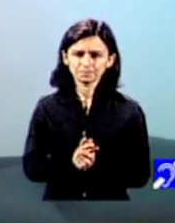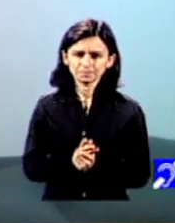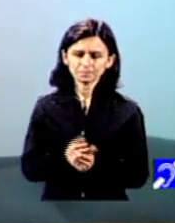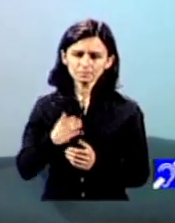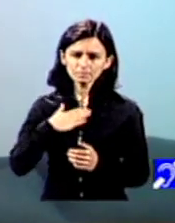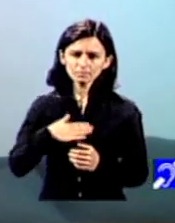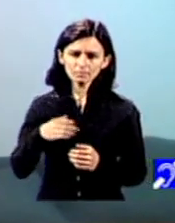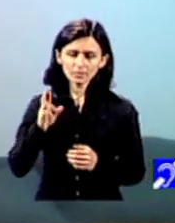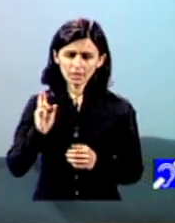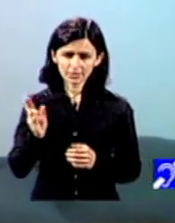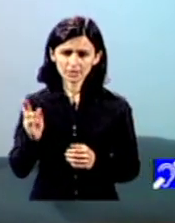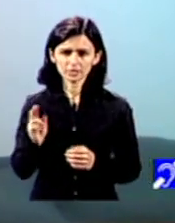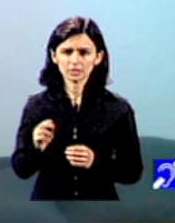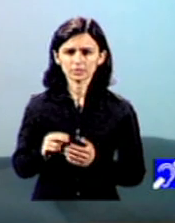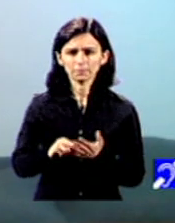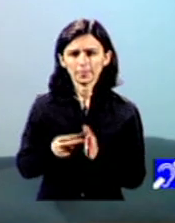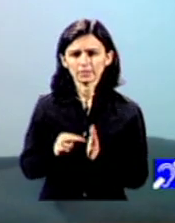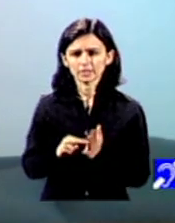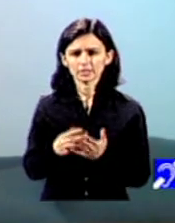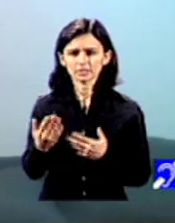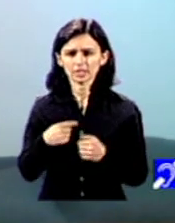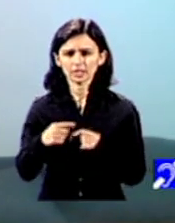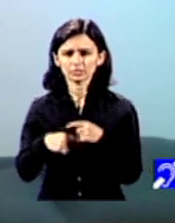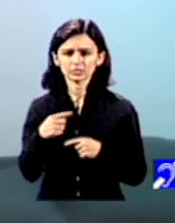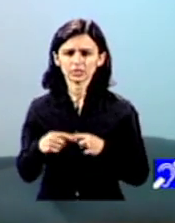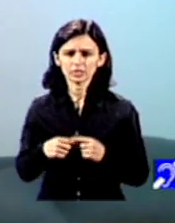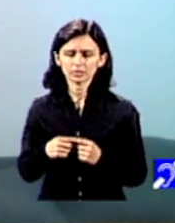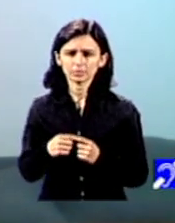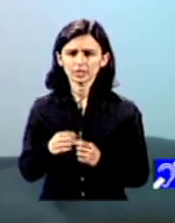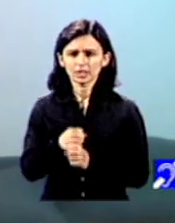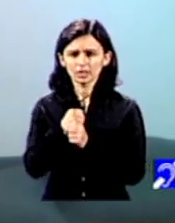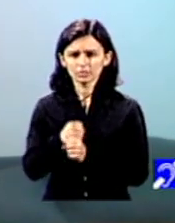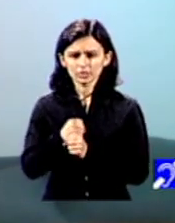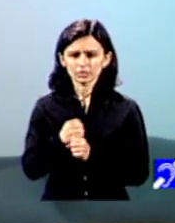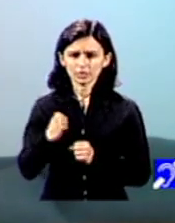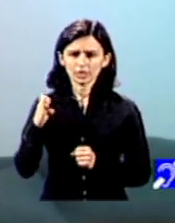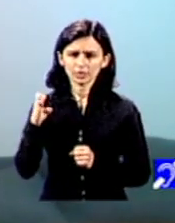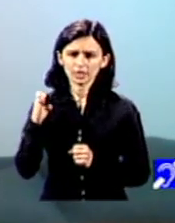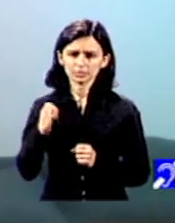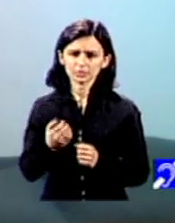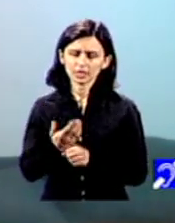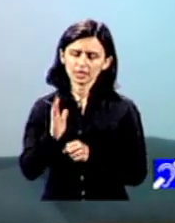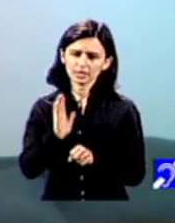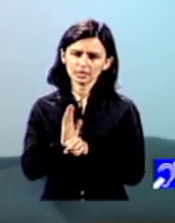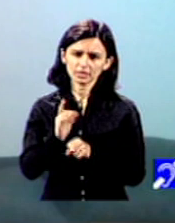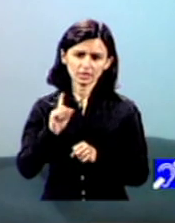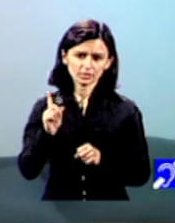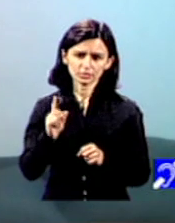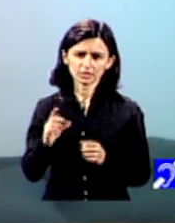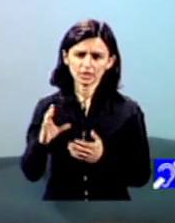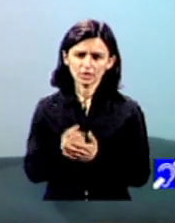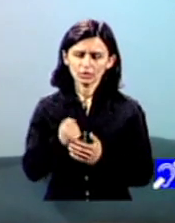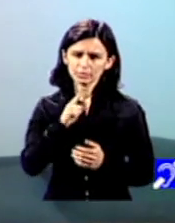funcționează cu fonduri Erasmus Plus că acreditările nu se obțin ușor și este o procedură